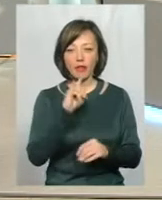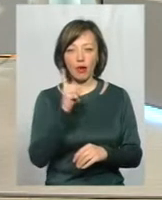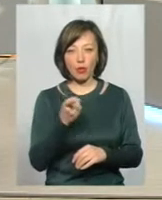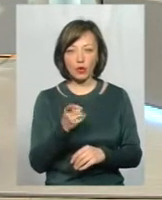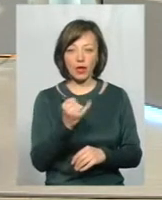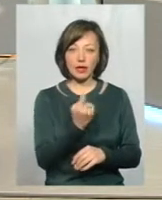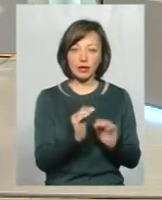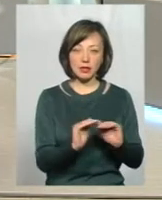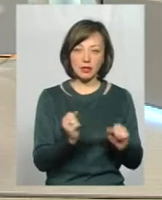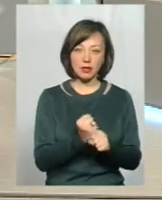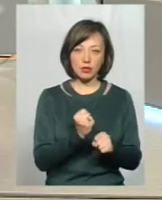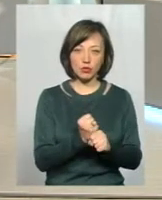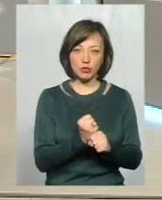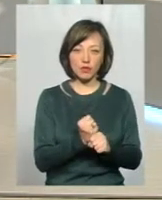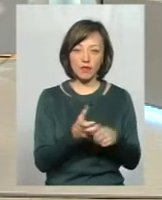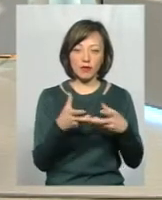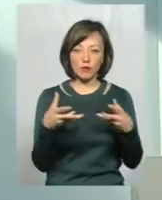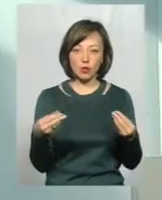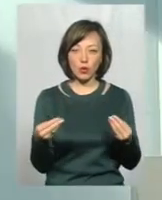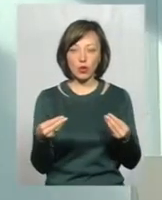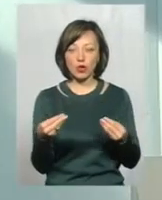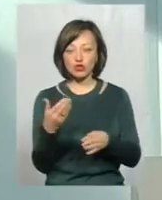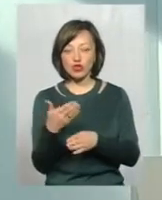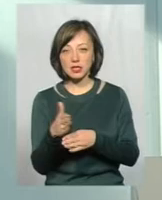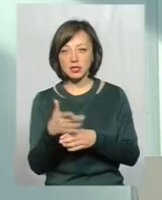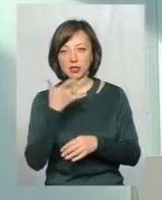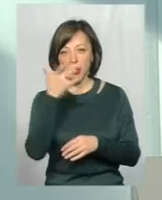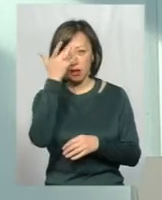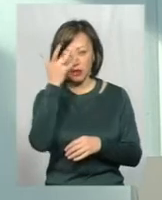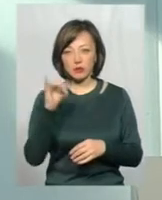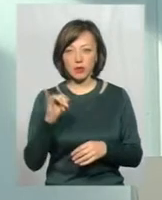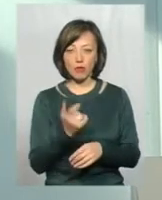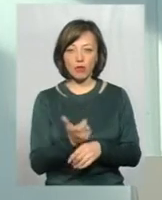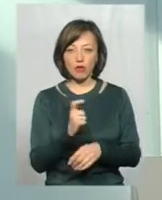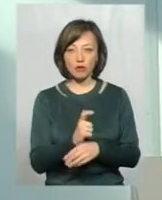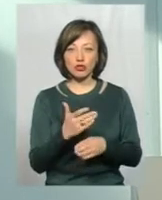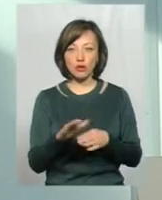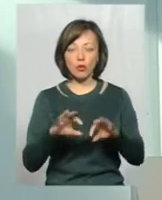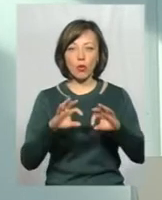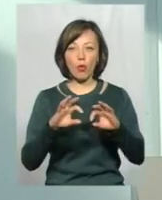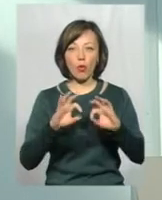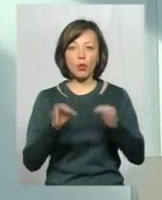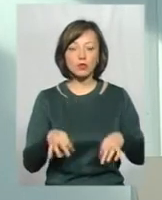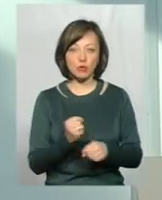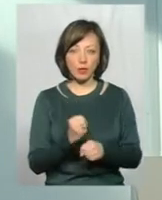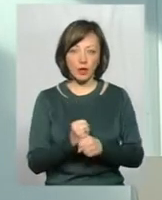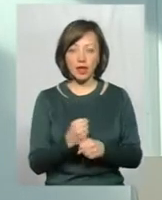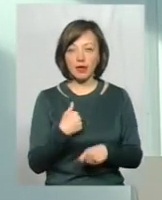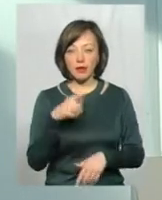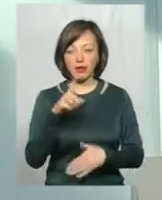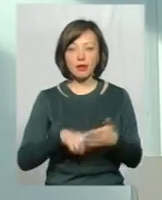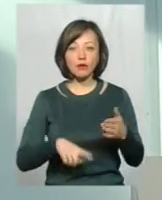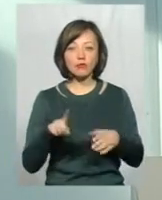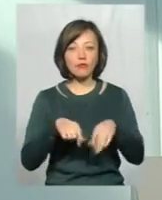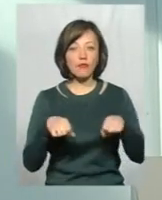і одні діти роблять туберкулінодіагностіку весною, частично, летом, і більшість осіню роблять. Тому я надеюсь,